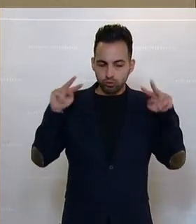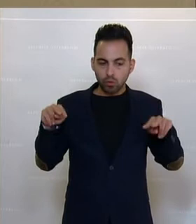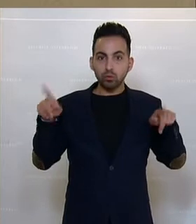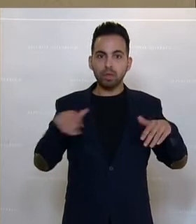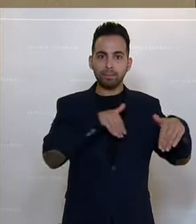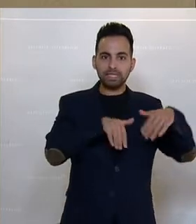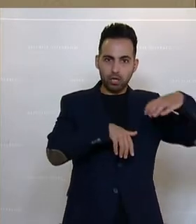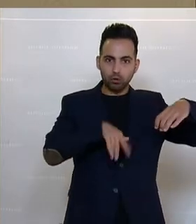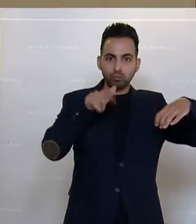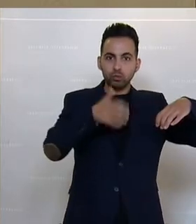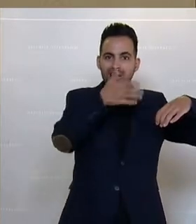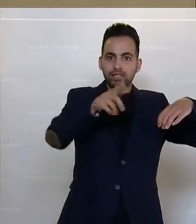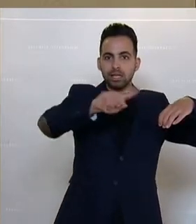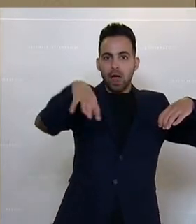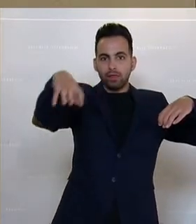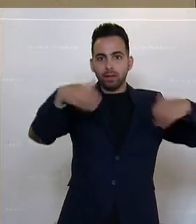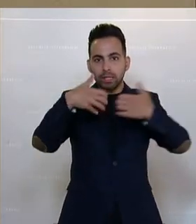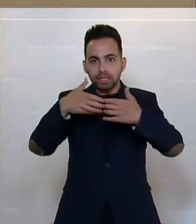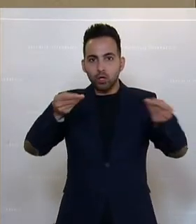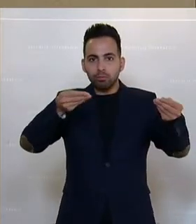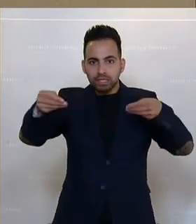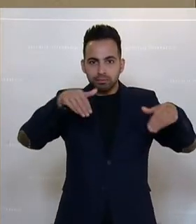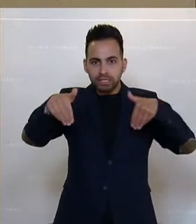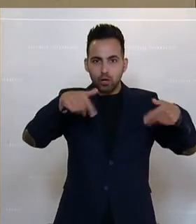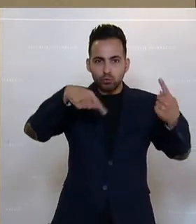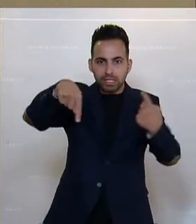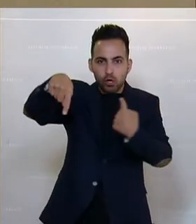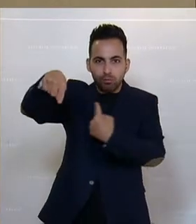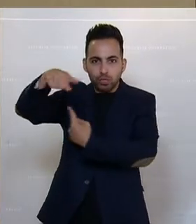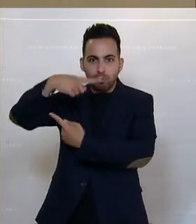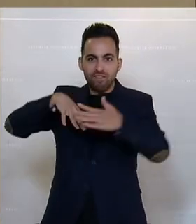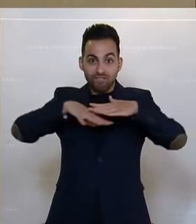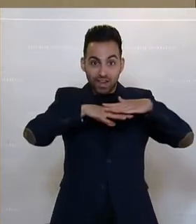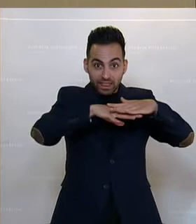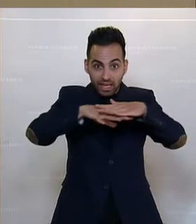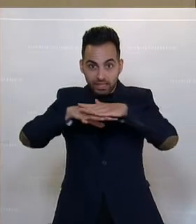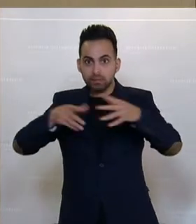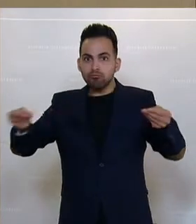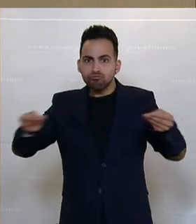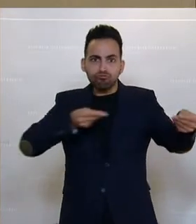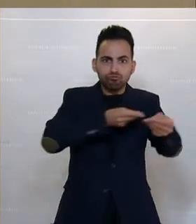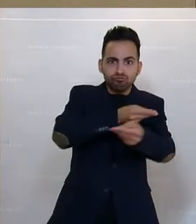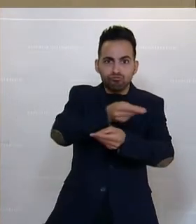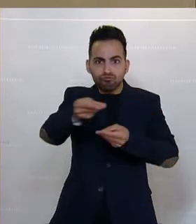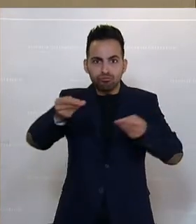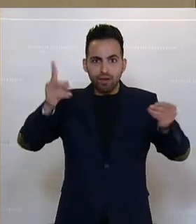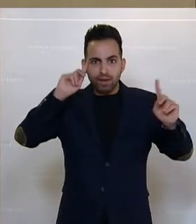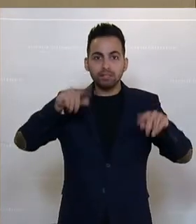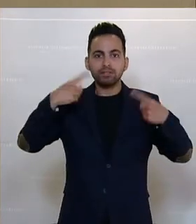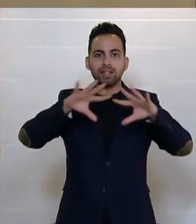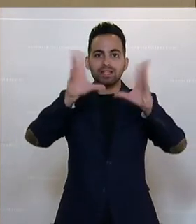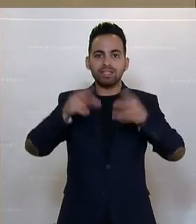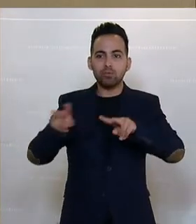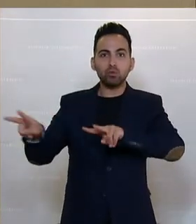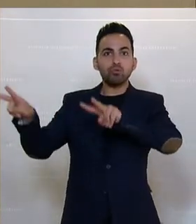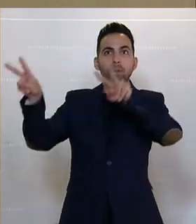Ressort erzählen und sie sollten sehr vernetzt hier tätig sein und arbeiten, denn dann könnte man sehr schnell einen Gesamtüberblick bekommen,